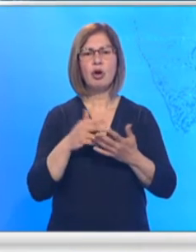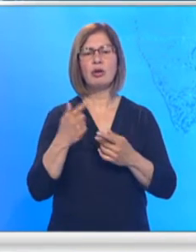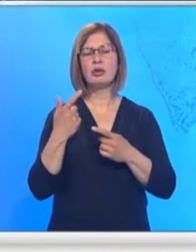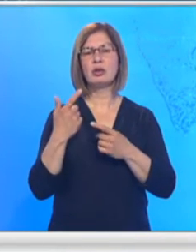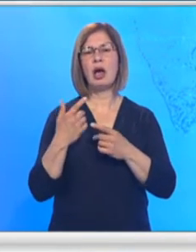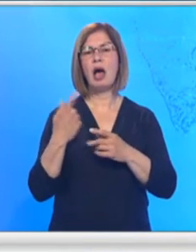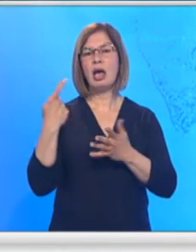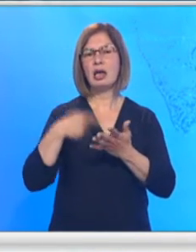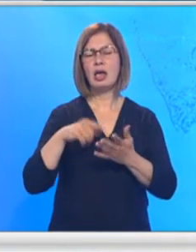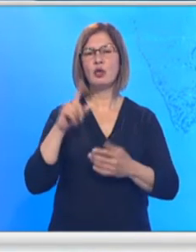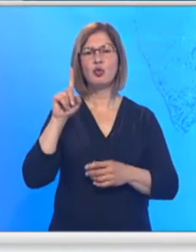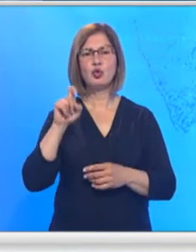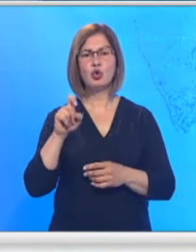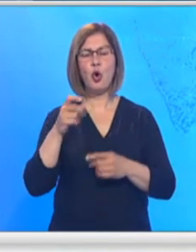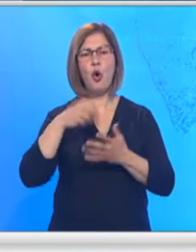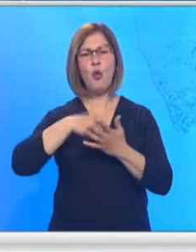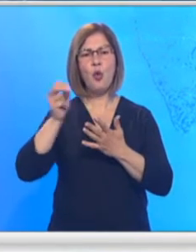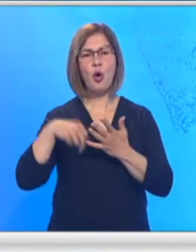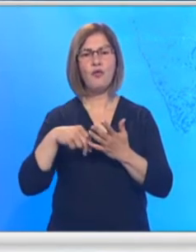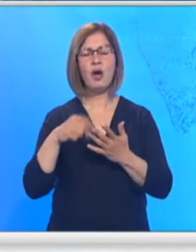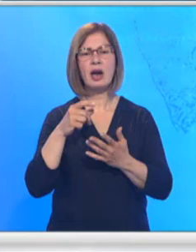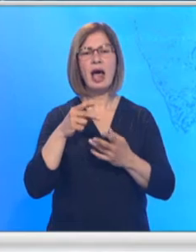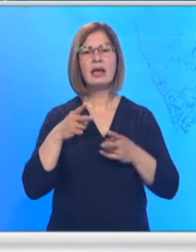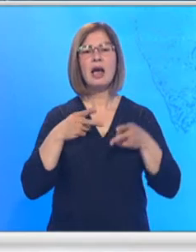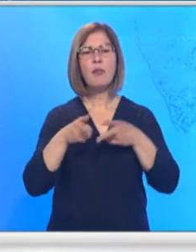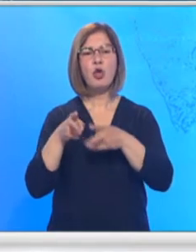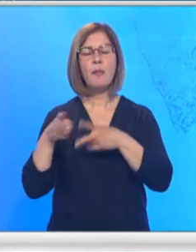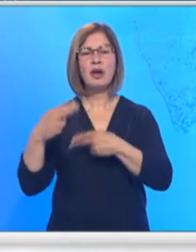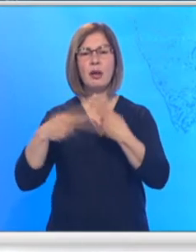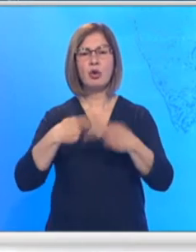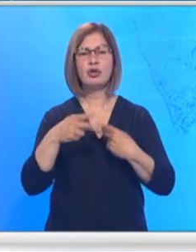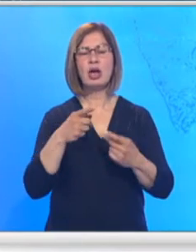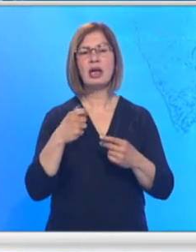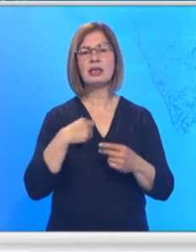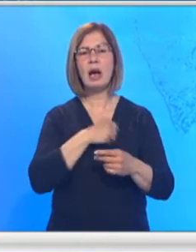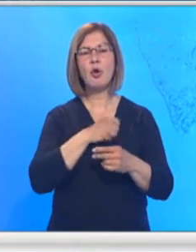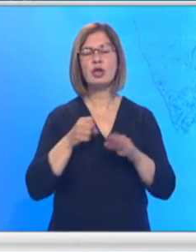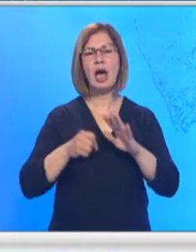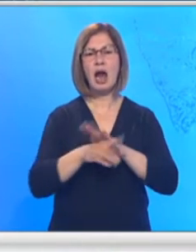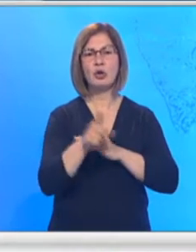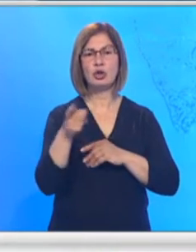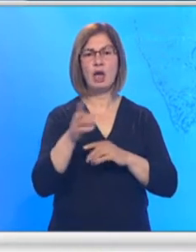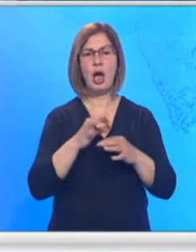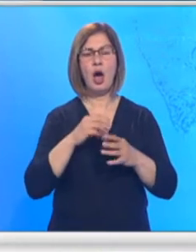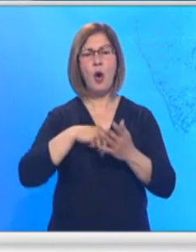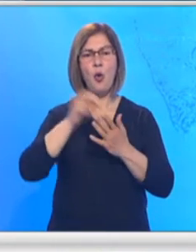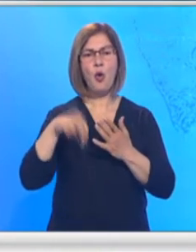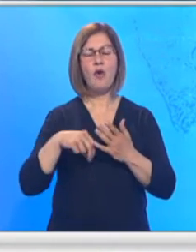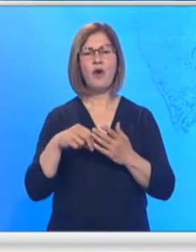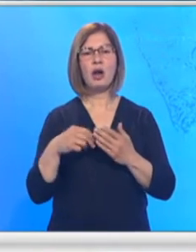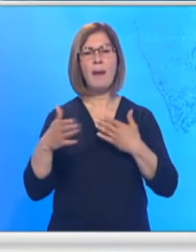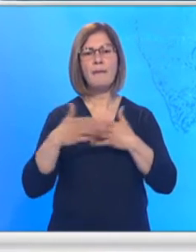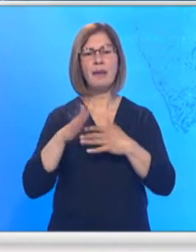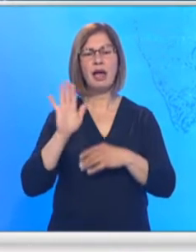1100 ugovora, i sada je, kaže on, samo na poljoprivrednim proizvođačima da realizuju te ugovore, tako da se ovo neko umanjenje prema